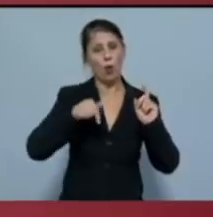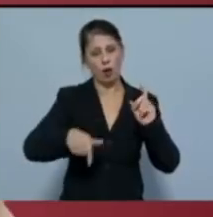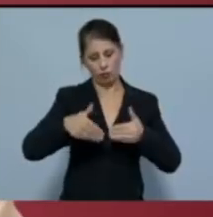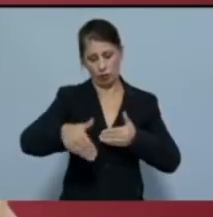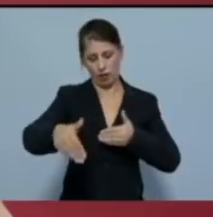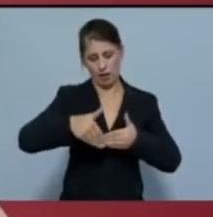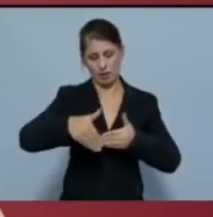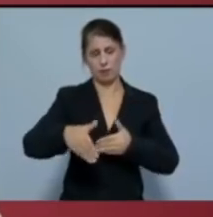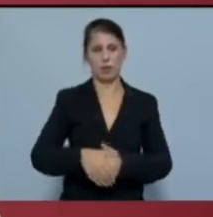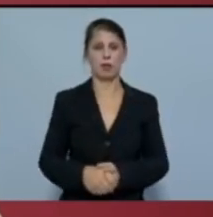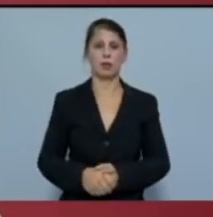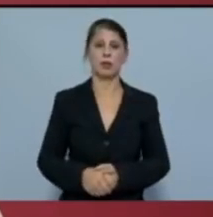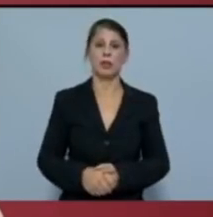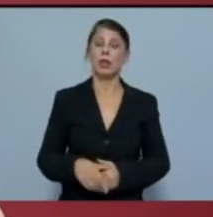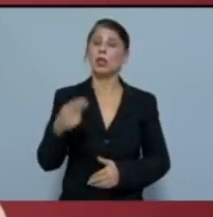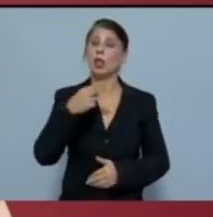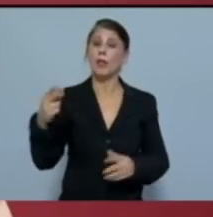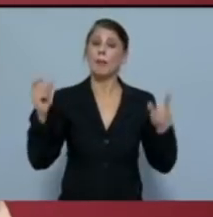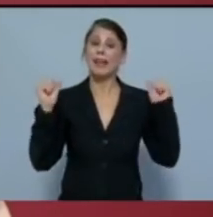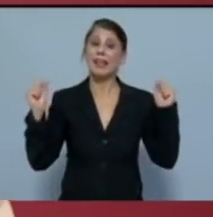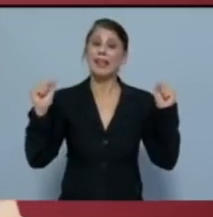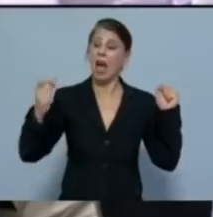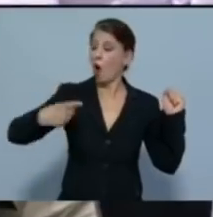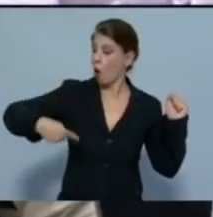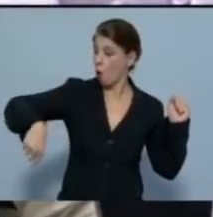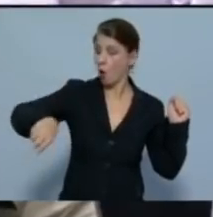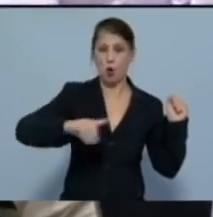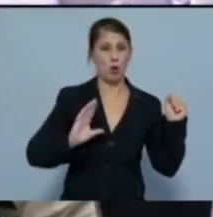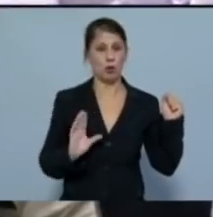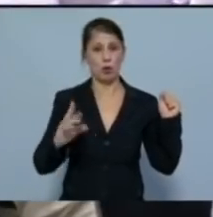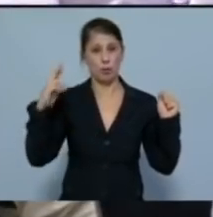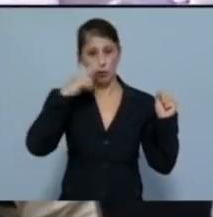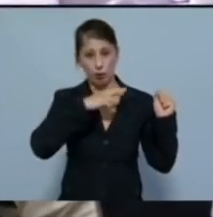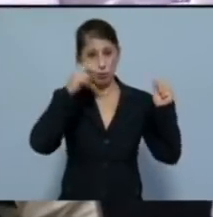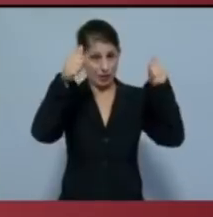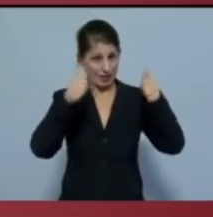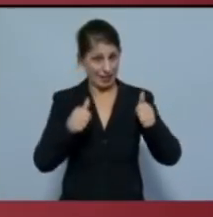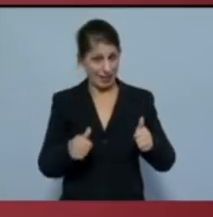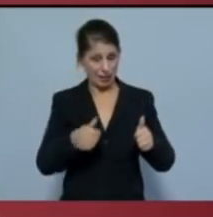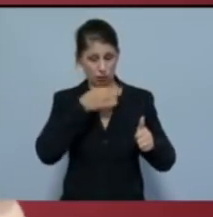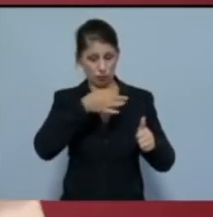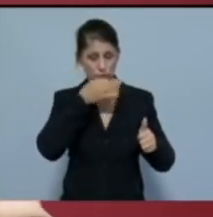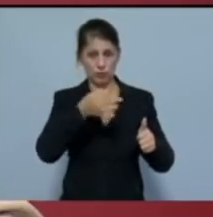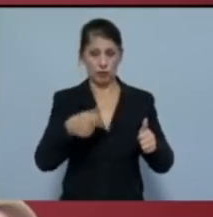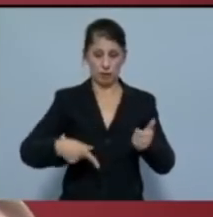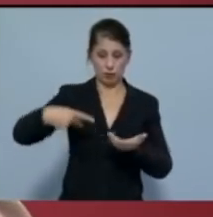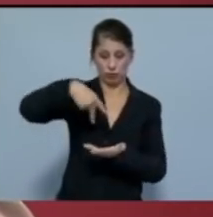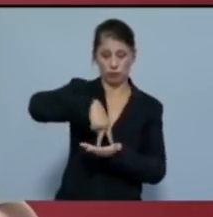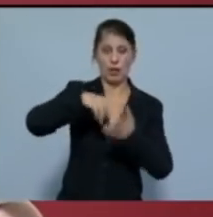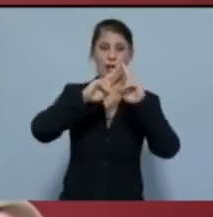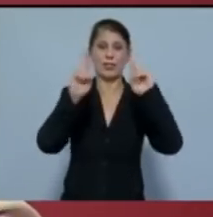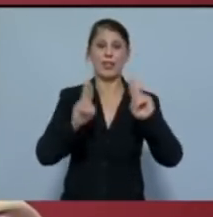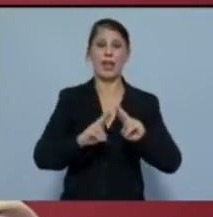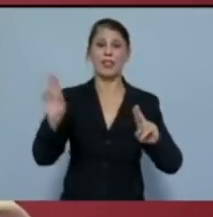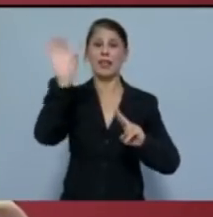διάστημα. Το ζήτημα της υγείας όλων. Οι πρωθυπουργικές εξαγγελίες από το βήμα της Διεθνούς